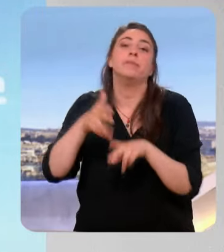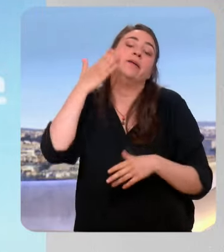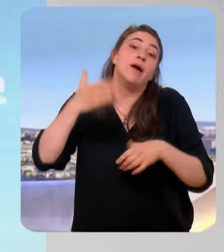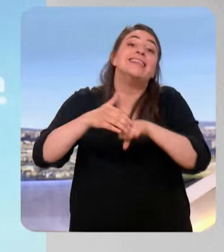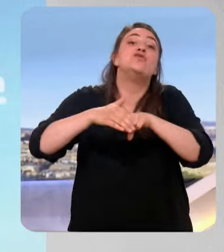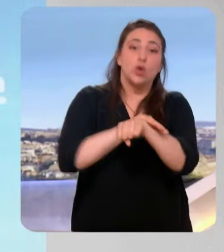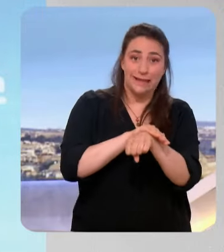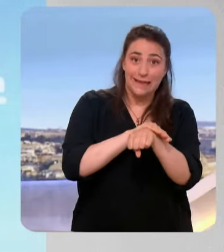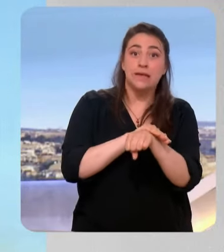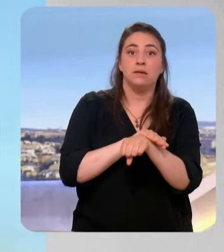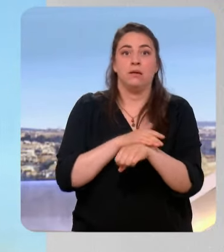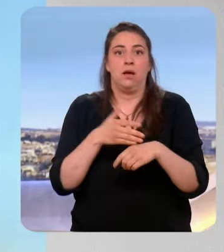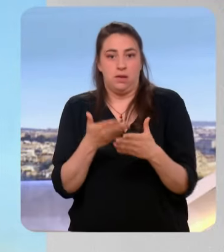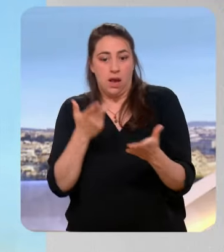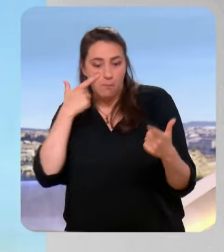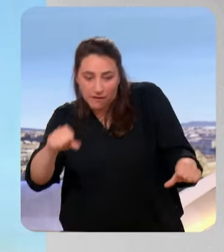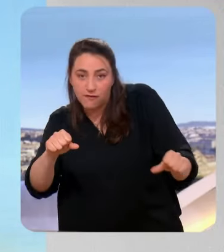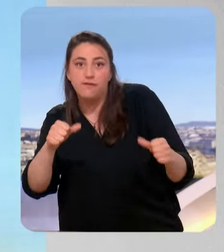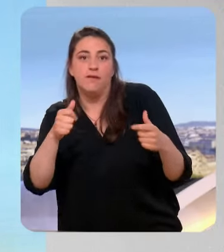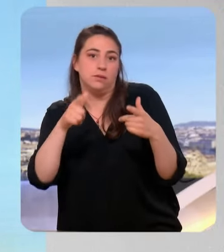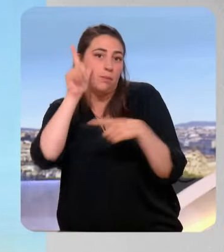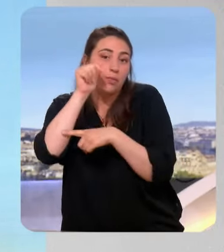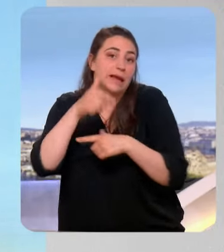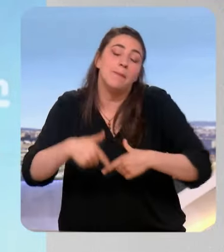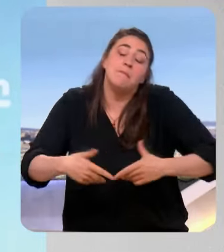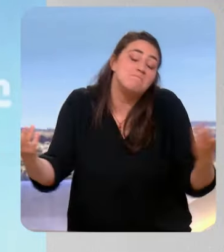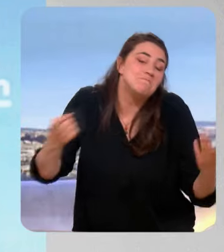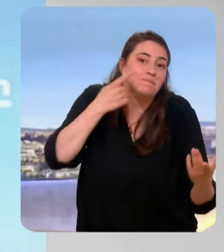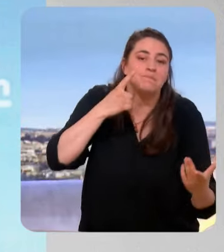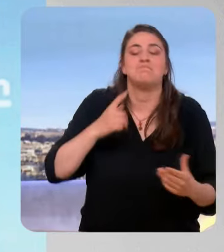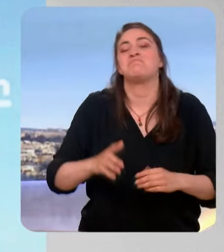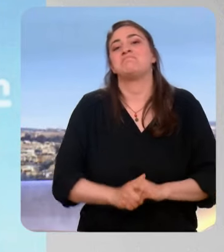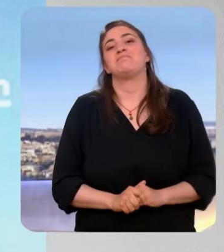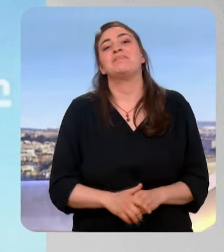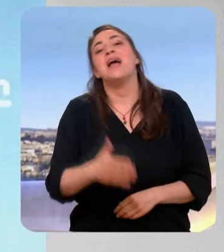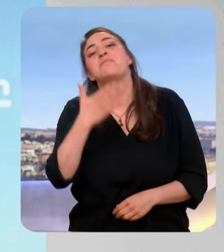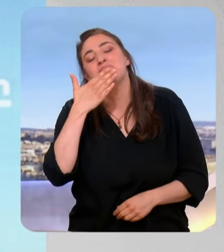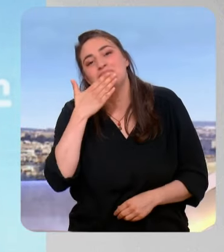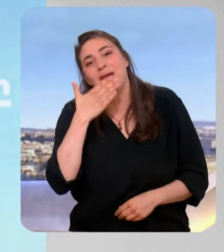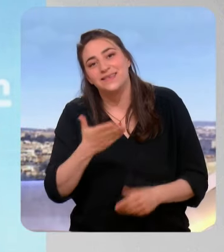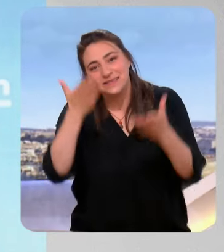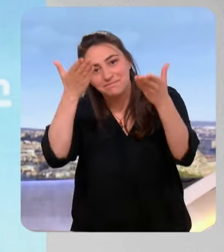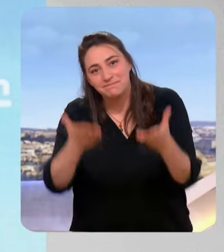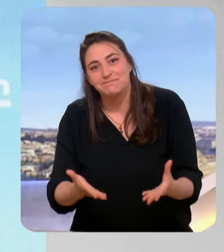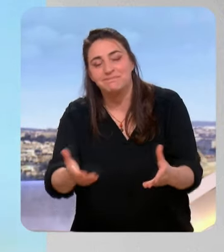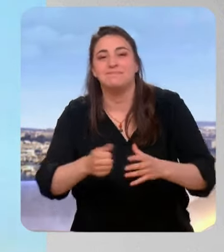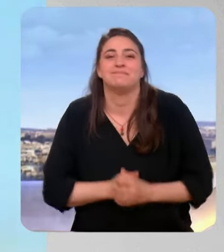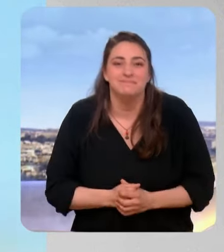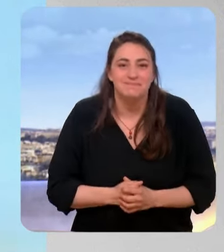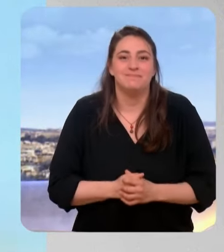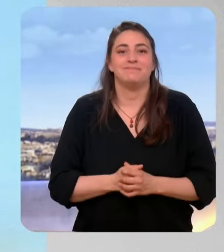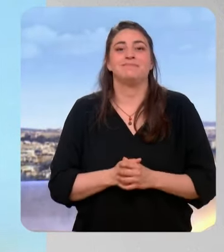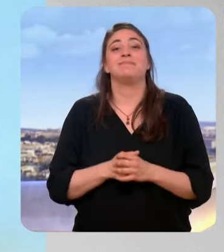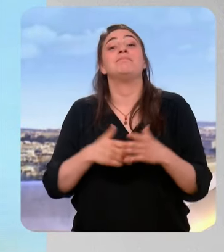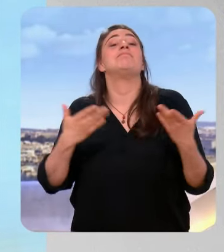pris une partie des Républicains qui l'en rejoint, mais il en faudrait davantage. Merci Stéphane Zulstek, directeur du département politique et opinion chez Ipsos Talent, et on va vous